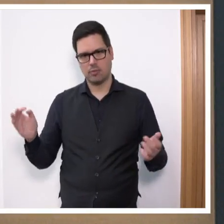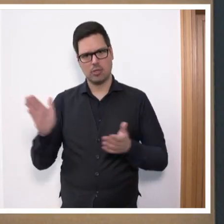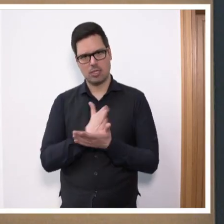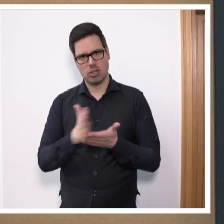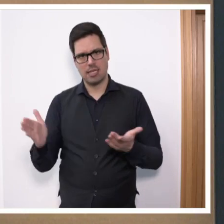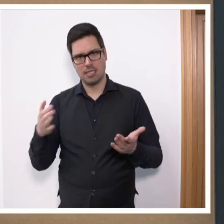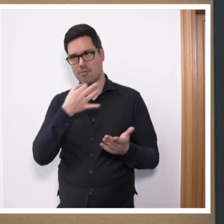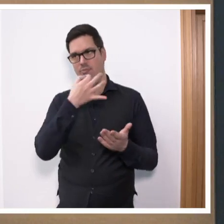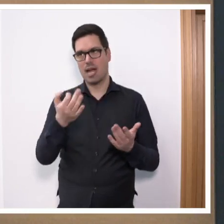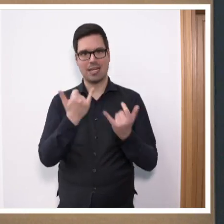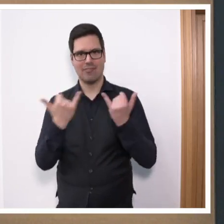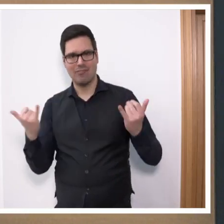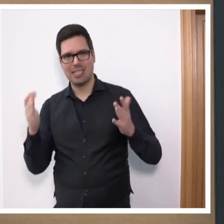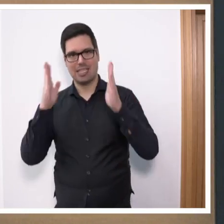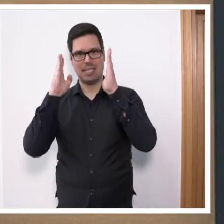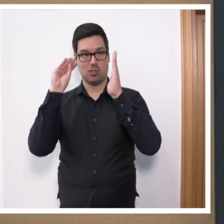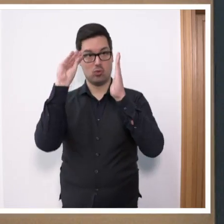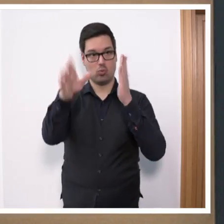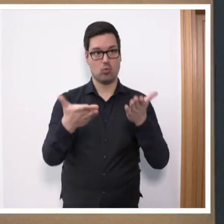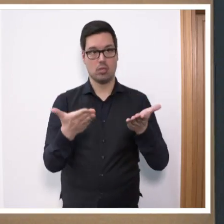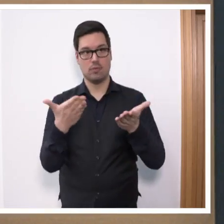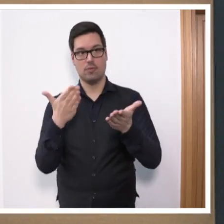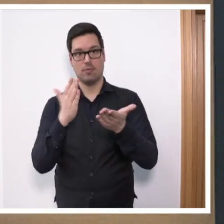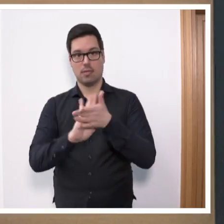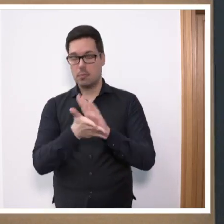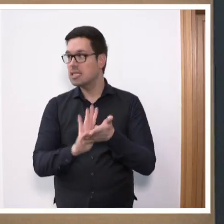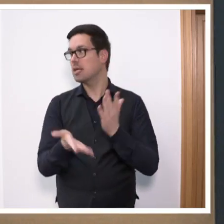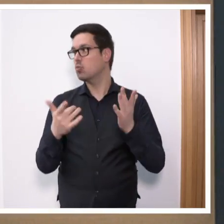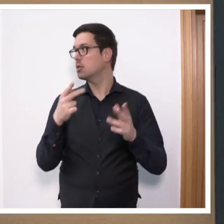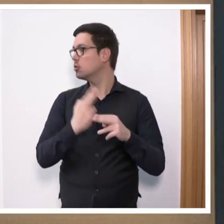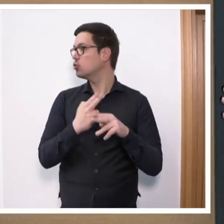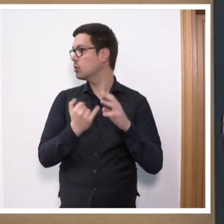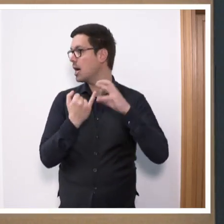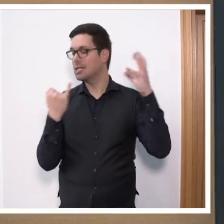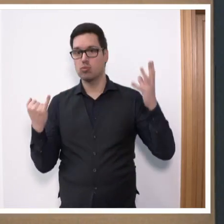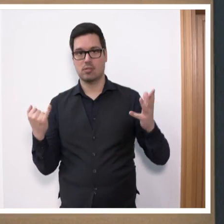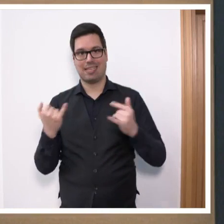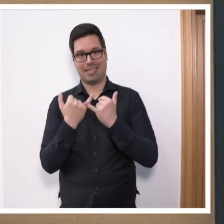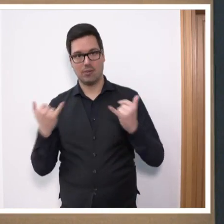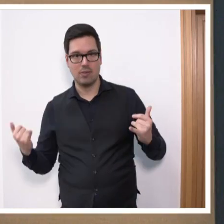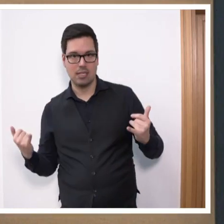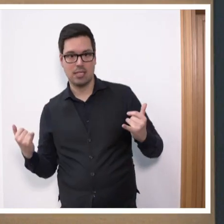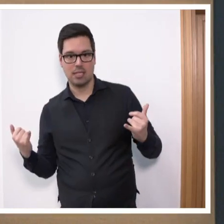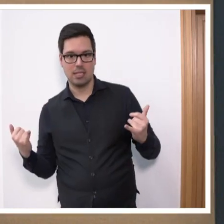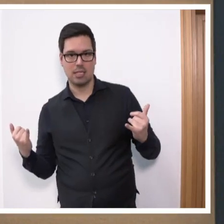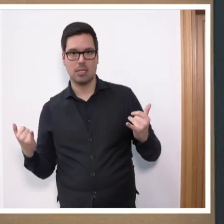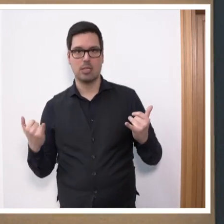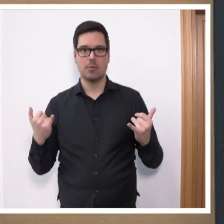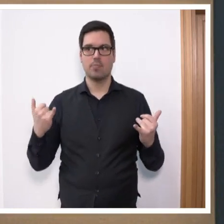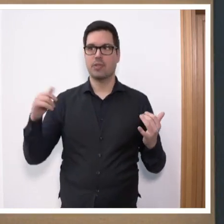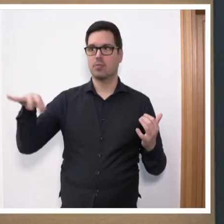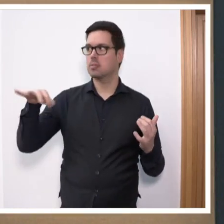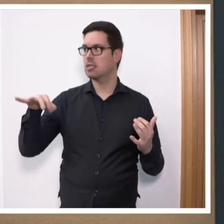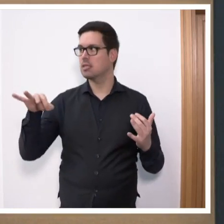Frage, wie geht es weiter mit den Rahmenbedingungen mit der Stahlindustrie? Gibt es unterschiedliche Auffassungen von der MP und vom Minister? Bringen Sie